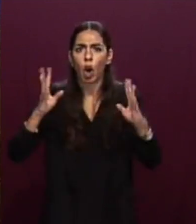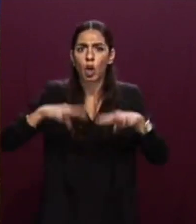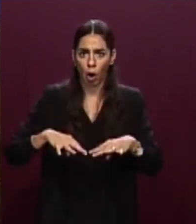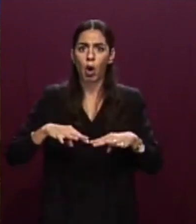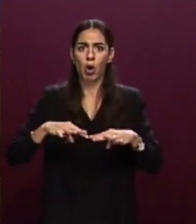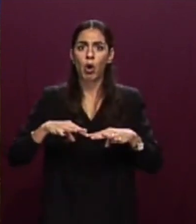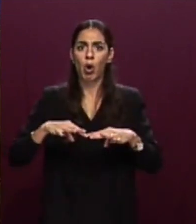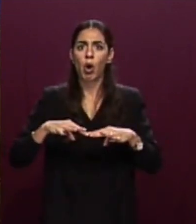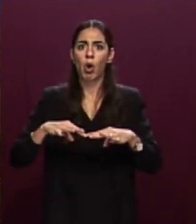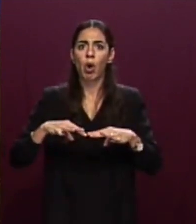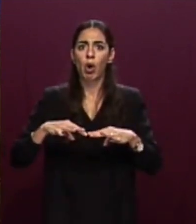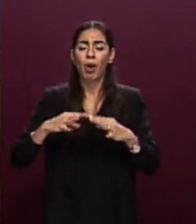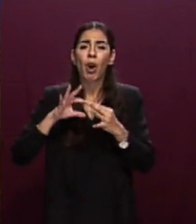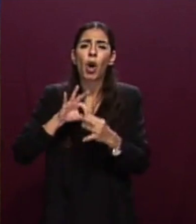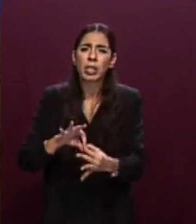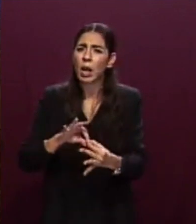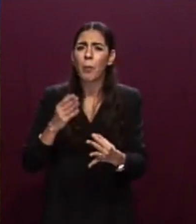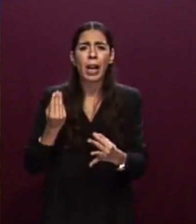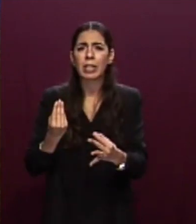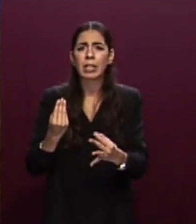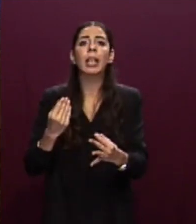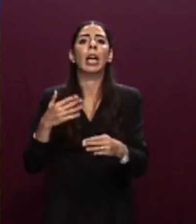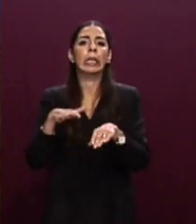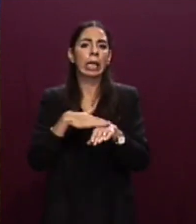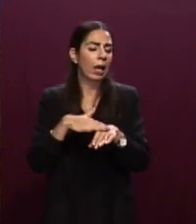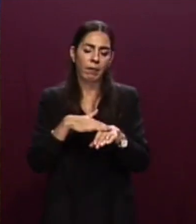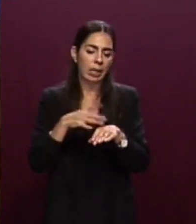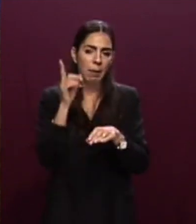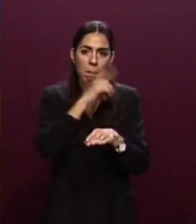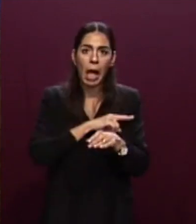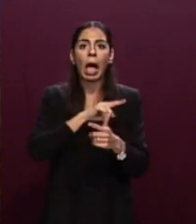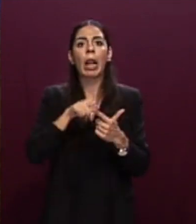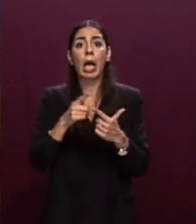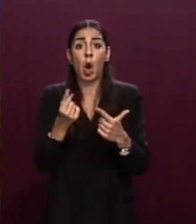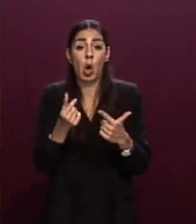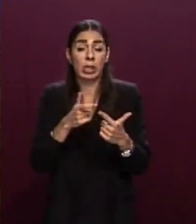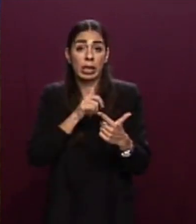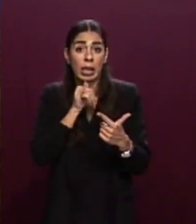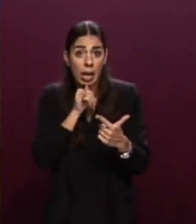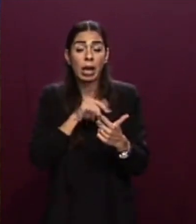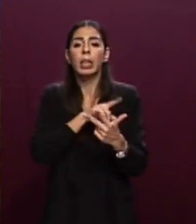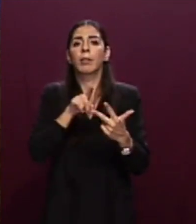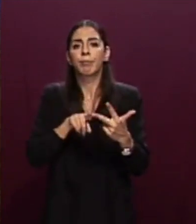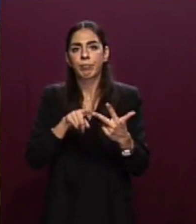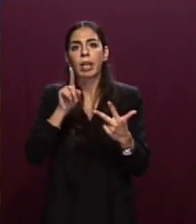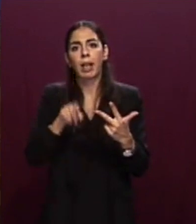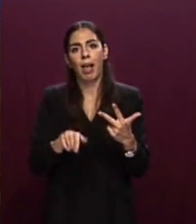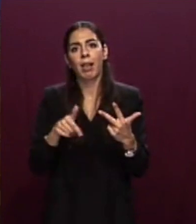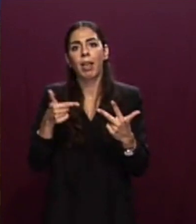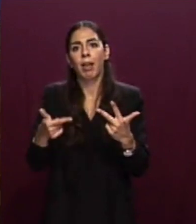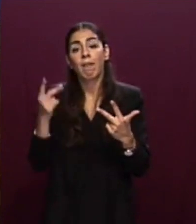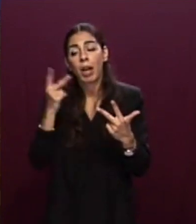in termini di inefficienza dei servizi offerti, di lievitazione dei costi e, non ultimo, di capacità di assicurare un'effettiva